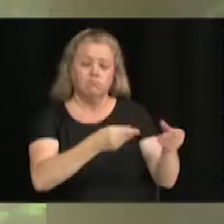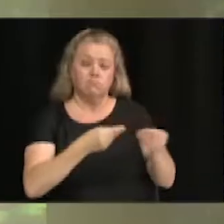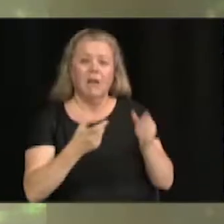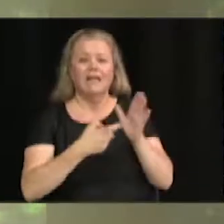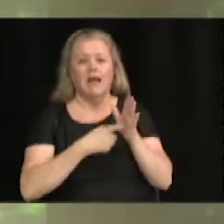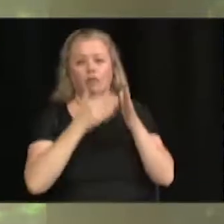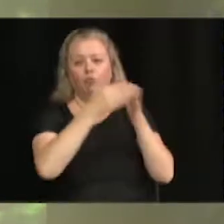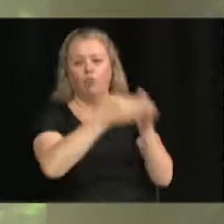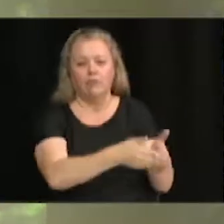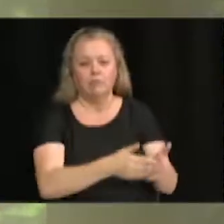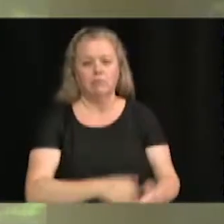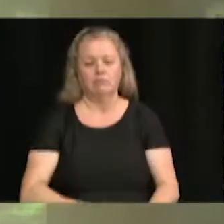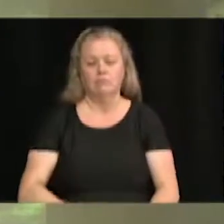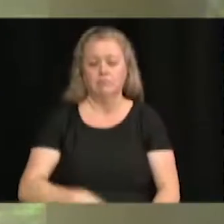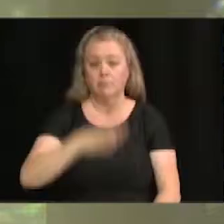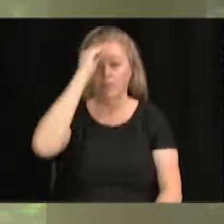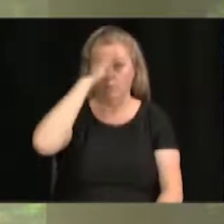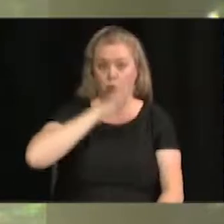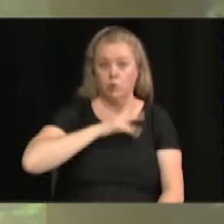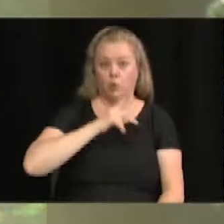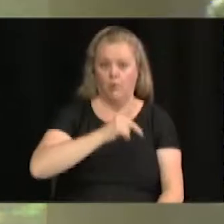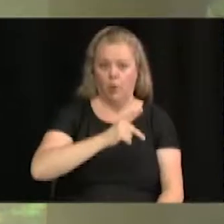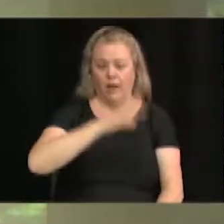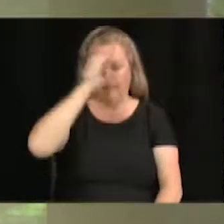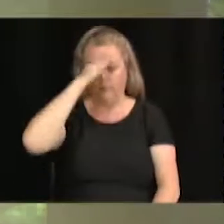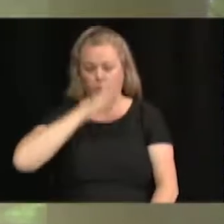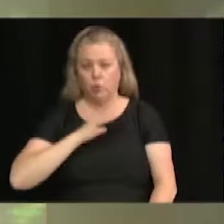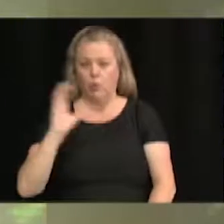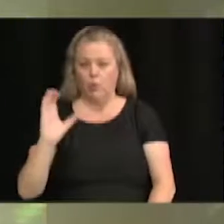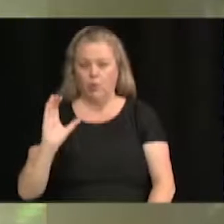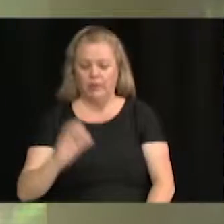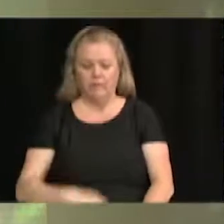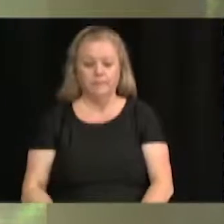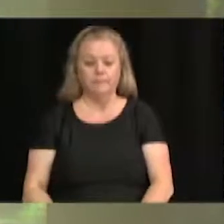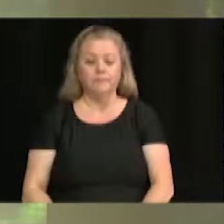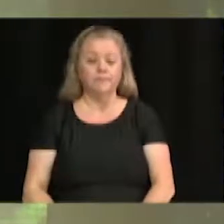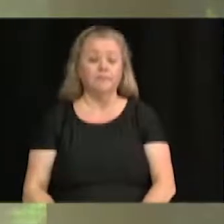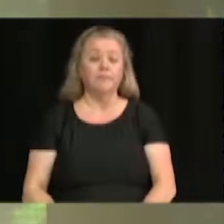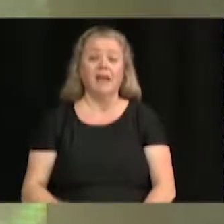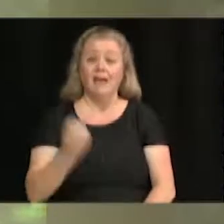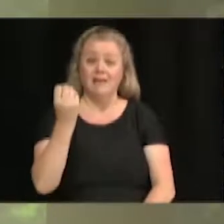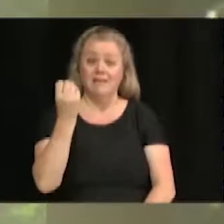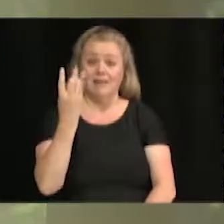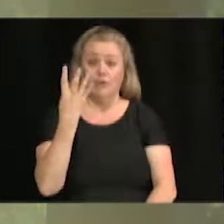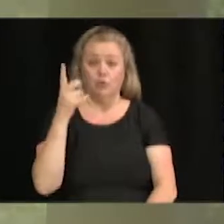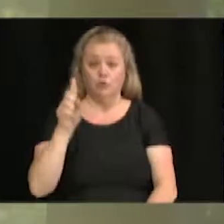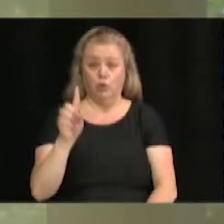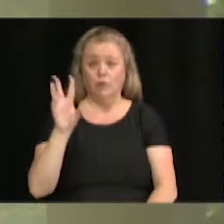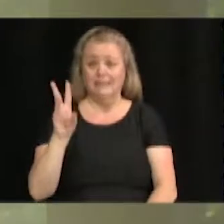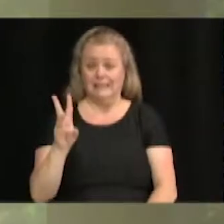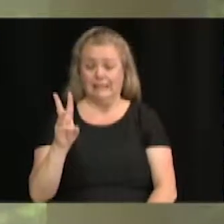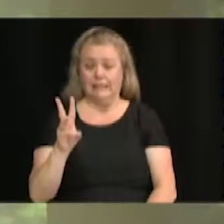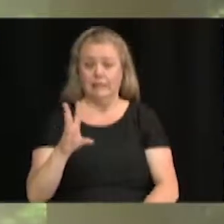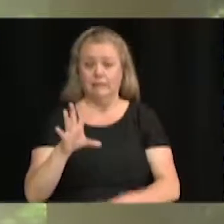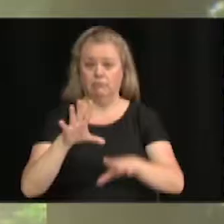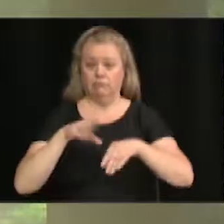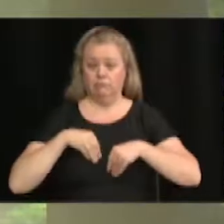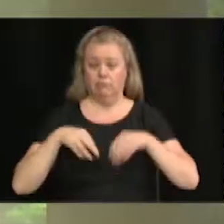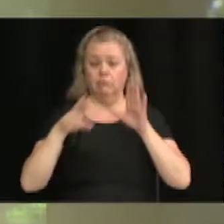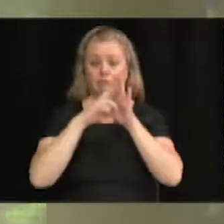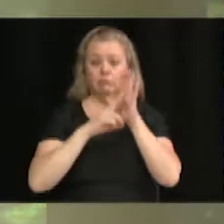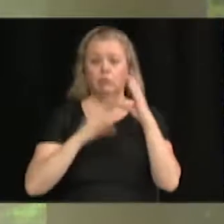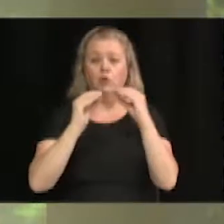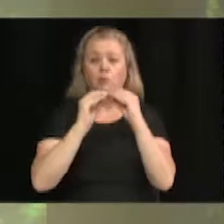M. Poulin et M. Côté, 14.1.6, adoption du règlement numéro 1302